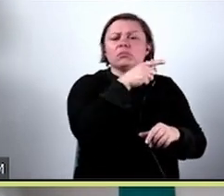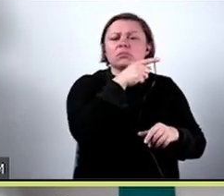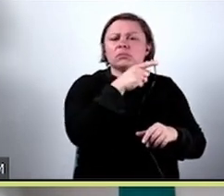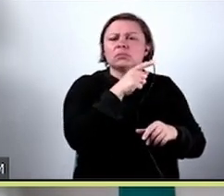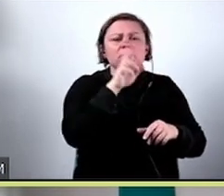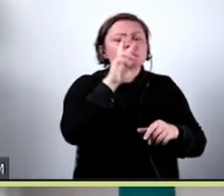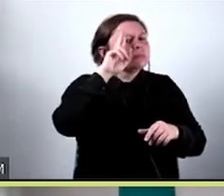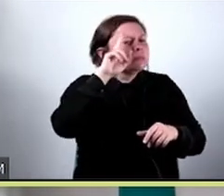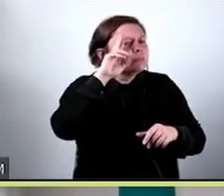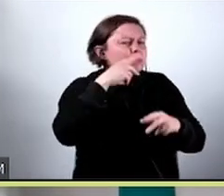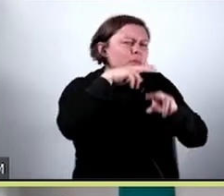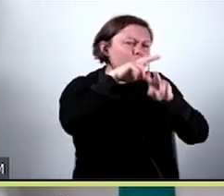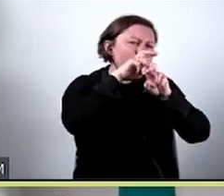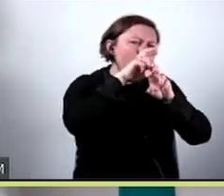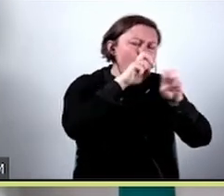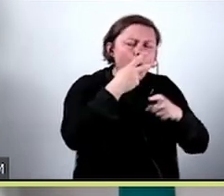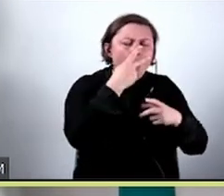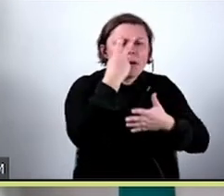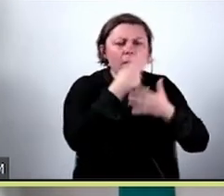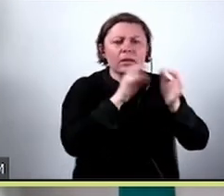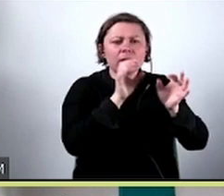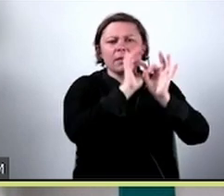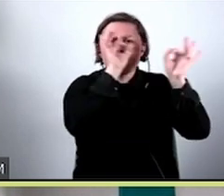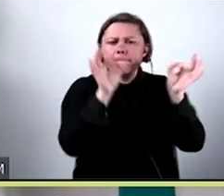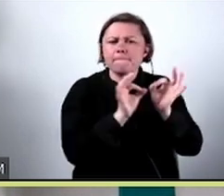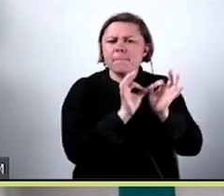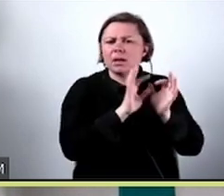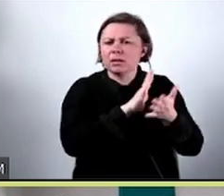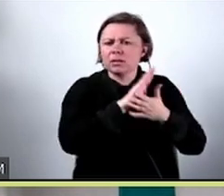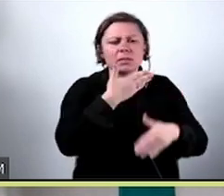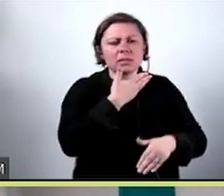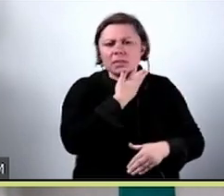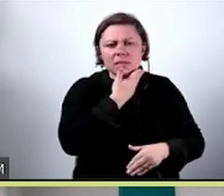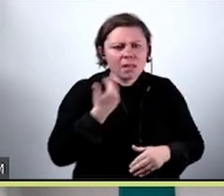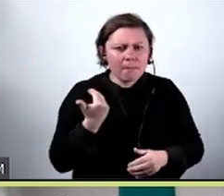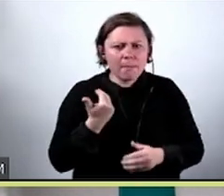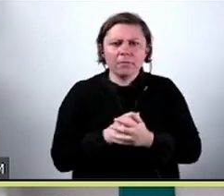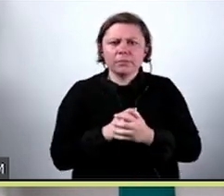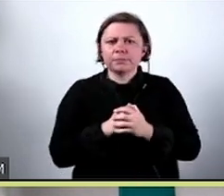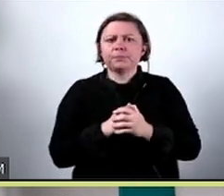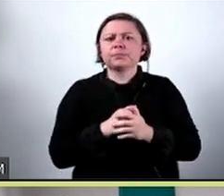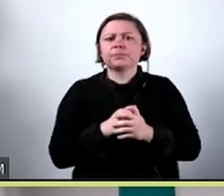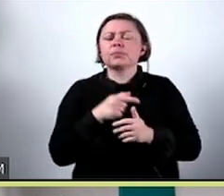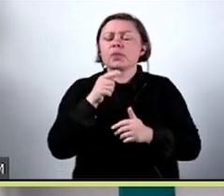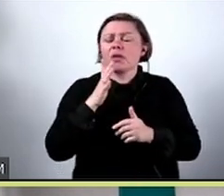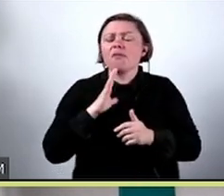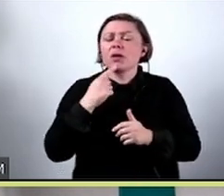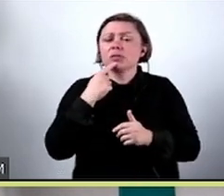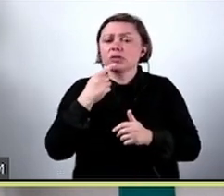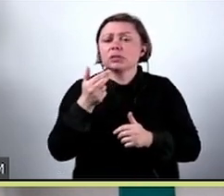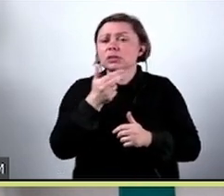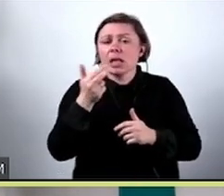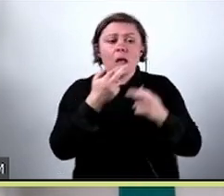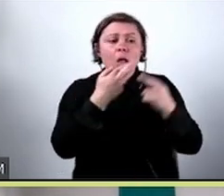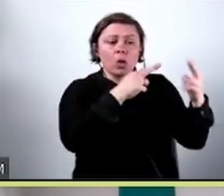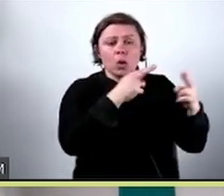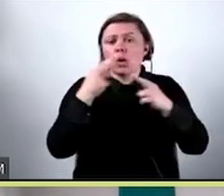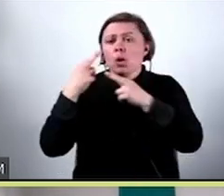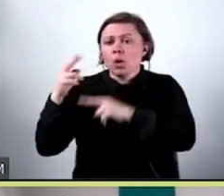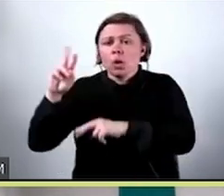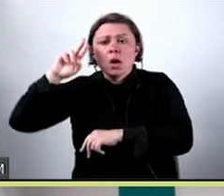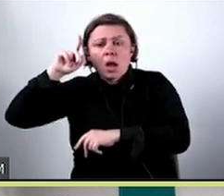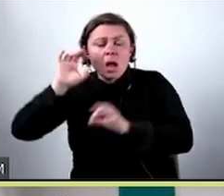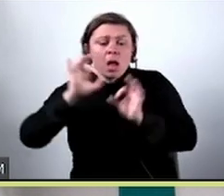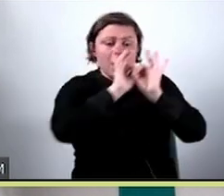interpretowalności globalnej nie mamy. Tutaj warto powiedzieć właśnie na temat różnicy między interpretowalnością